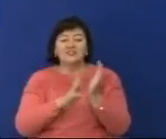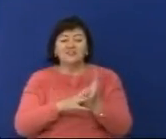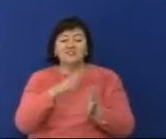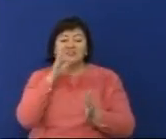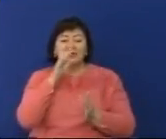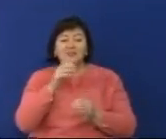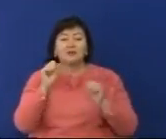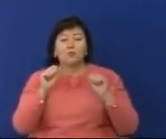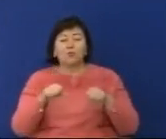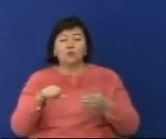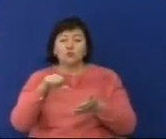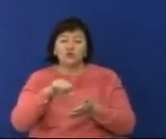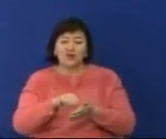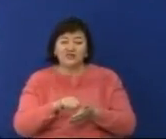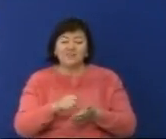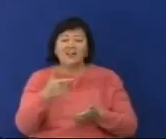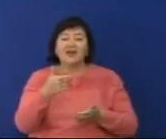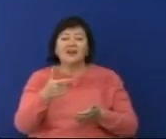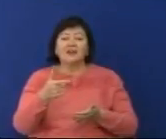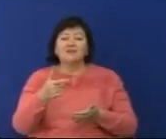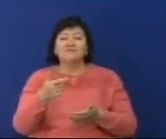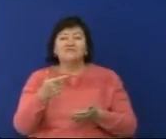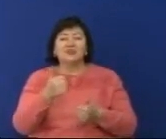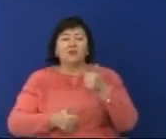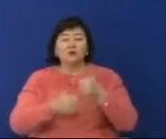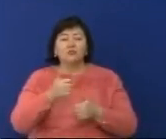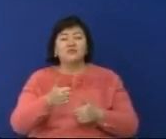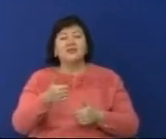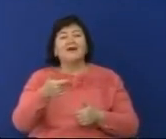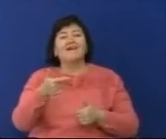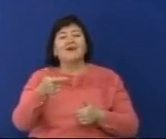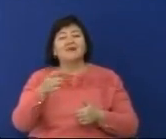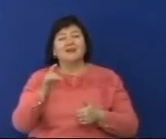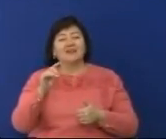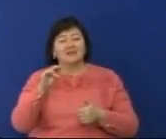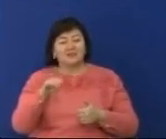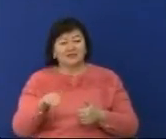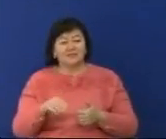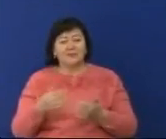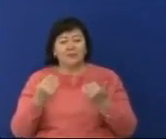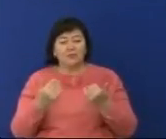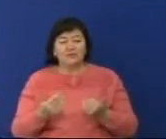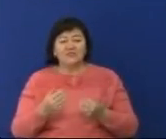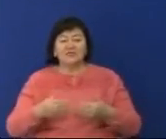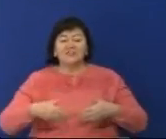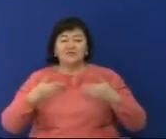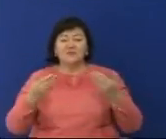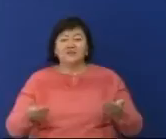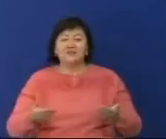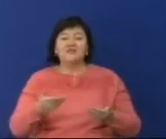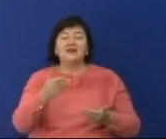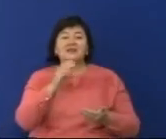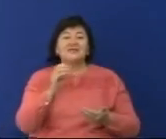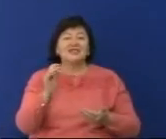бизнесті қолдаудың мемлекеттік бағдарламас аясында 11 мүміндан астам жас табысты кәсіпкер атаны бүлгірді.